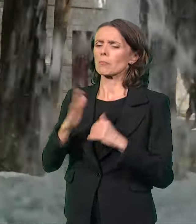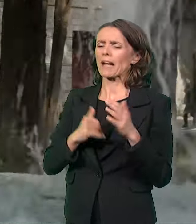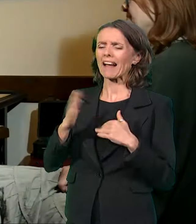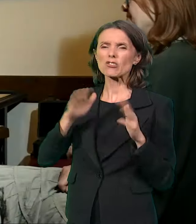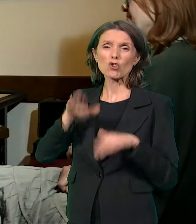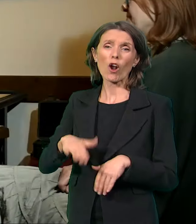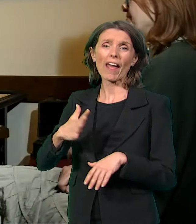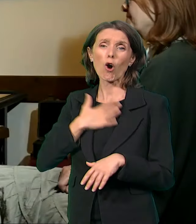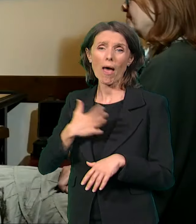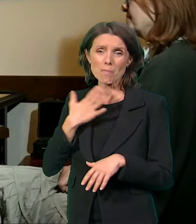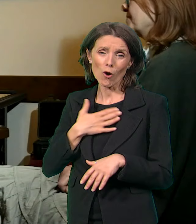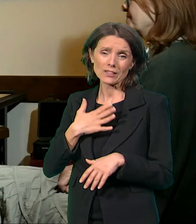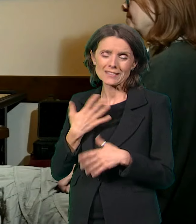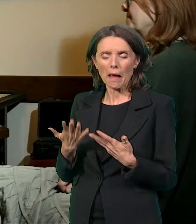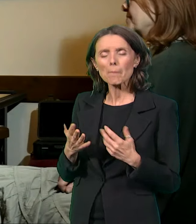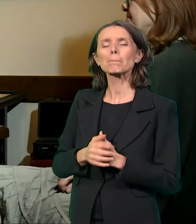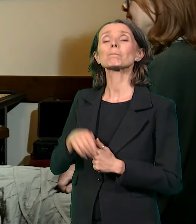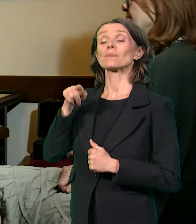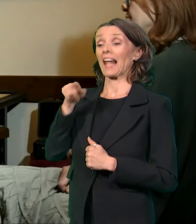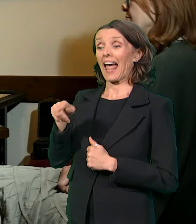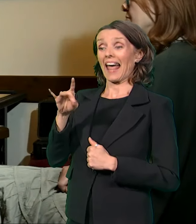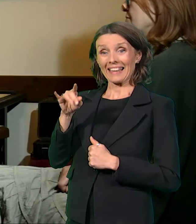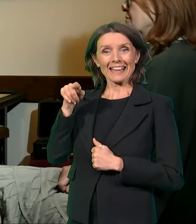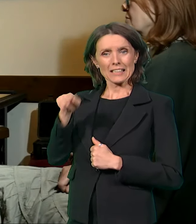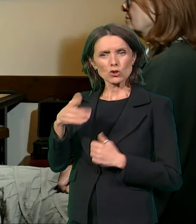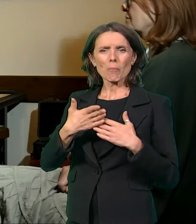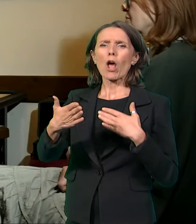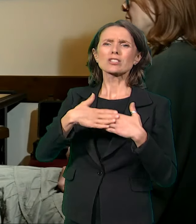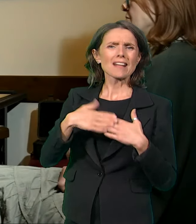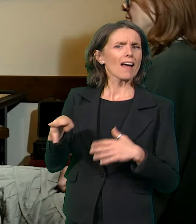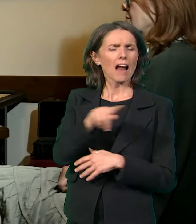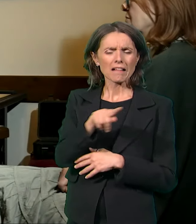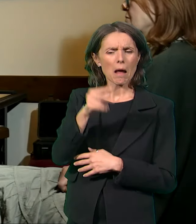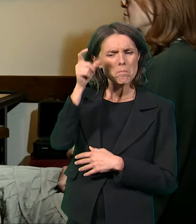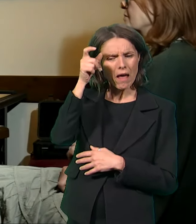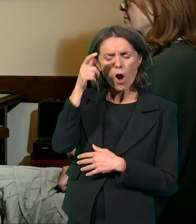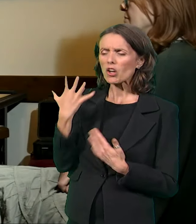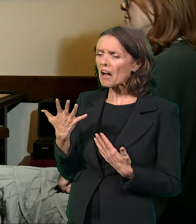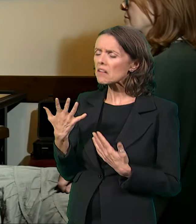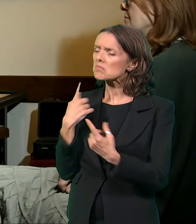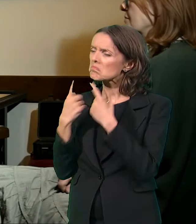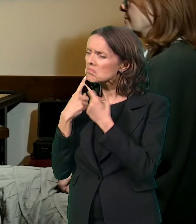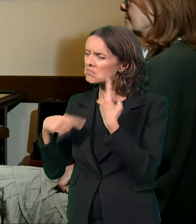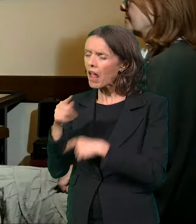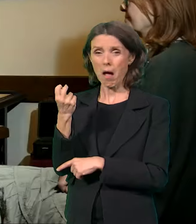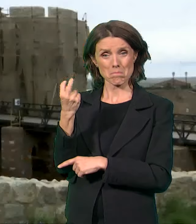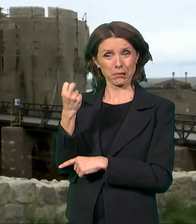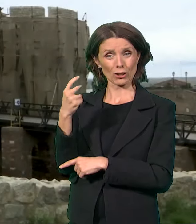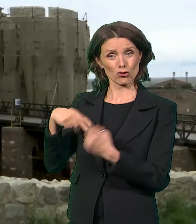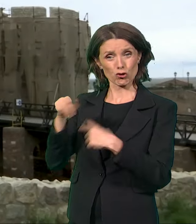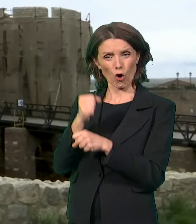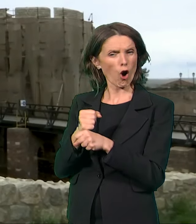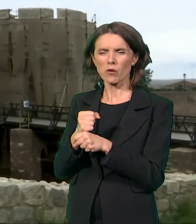ogleda u tom saradnju u Beogradu i onda su se dogovorili da ceo Bižniš iz Brčkog presileža